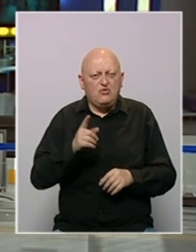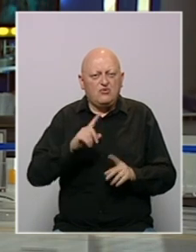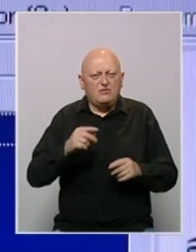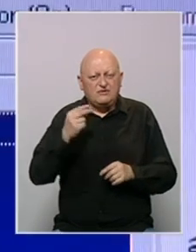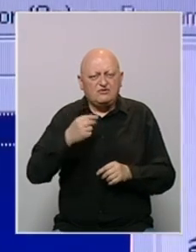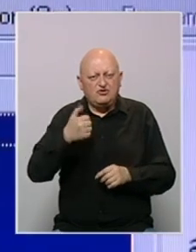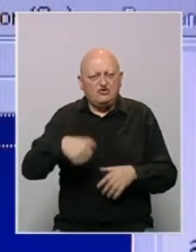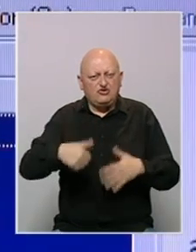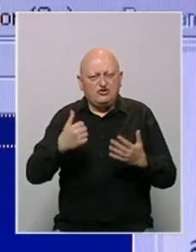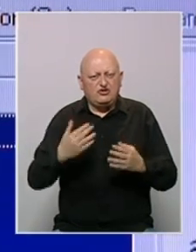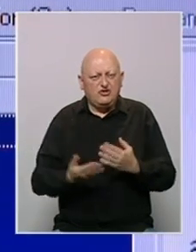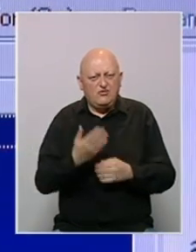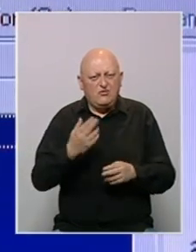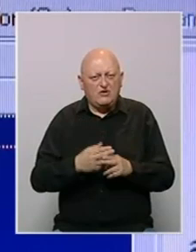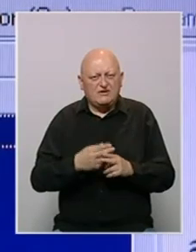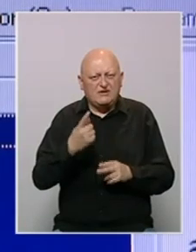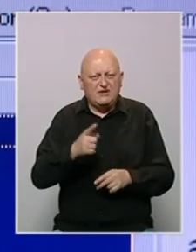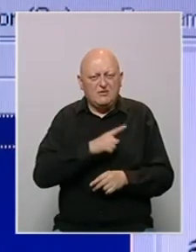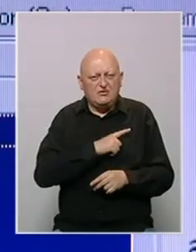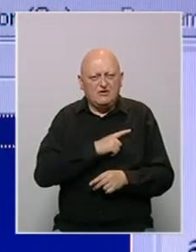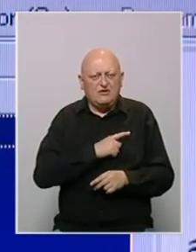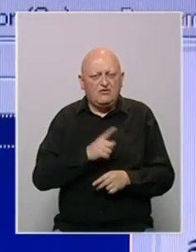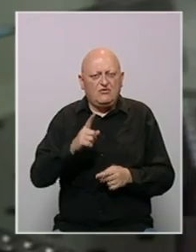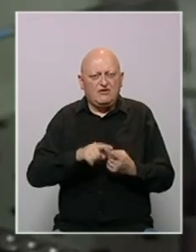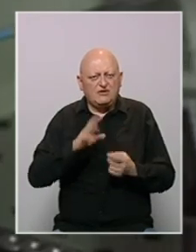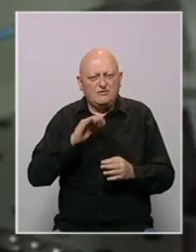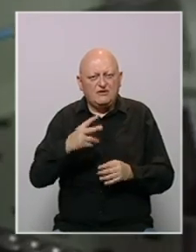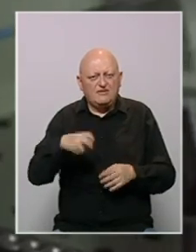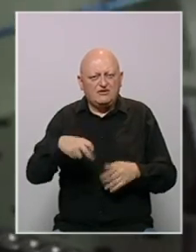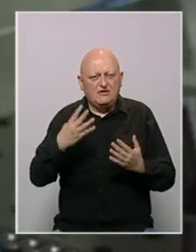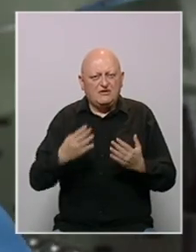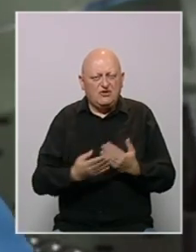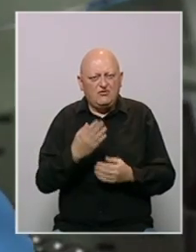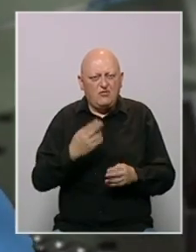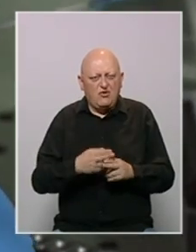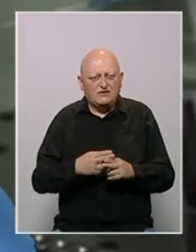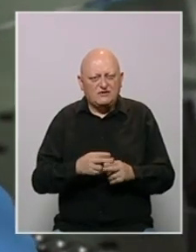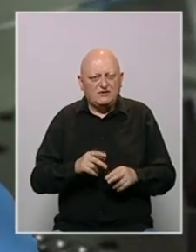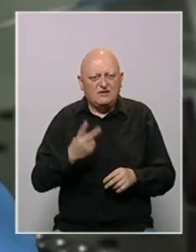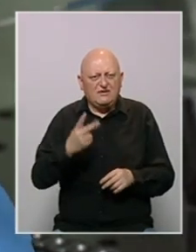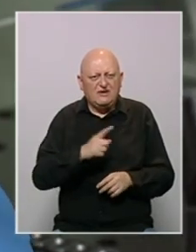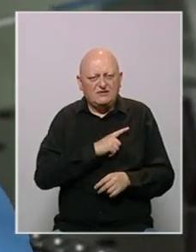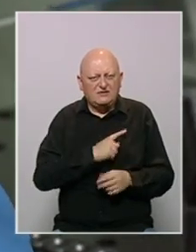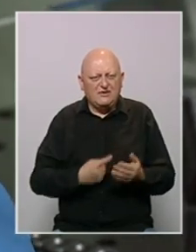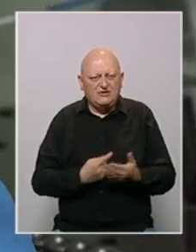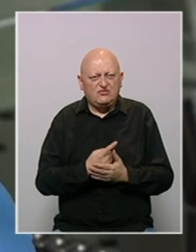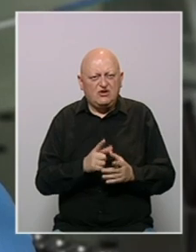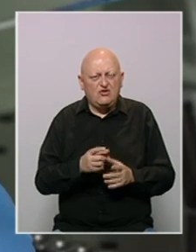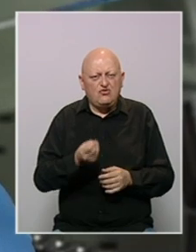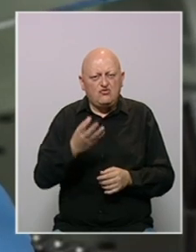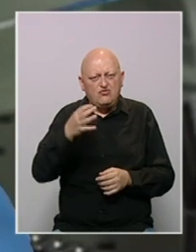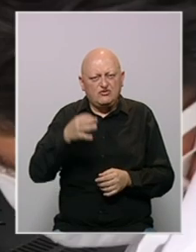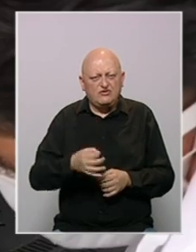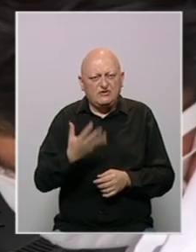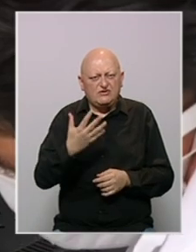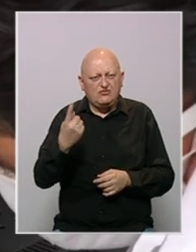U Republici Srpskoj 106 novozaraženih i jedan preminuli. U Federaciji BiH 29 novih slučajeva zaraze i dva smrtna ishoda.